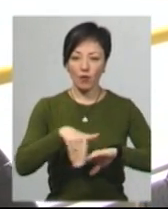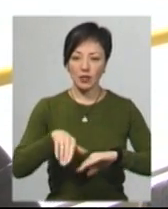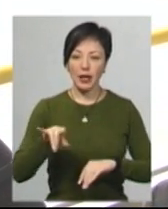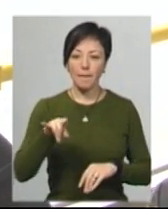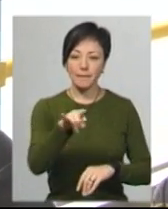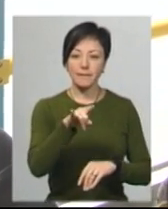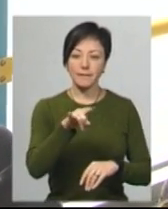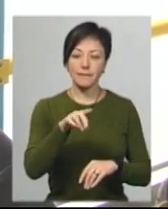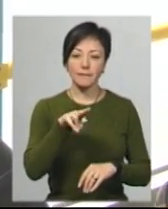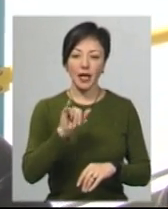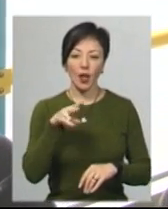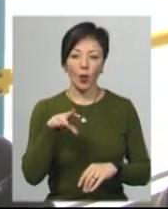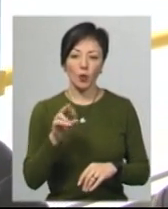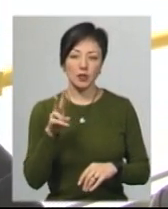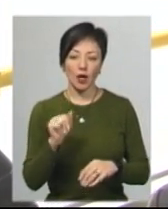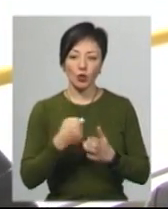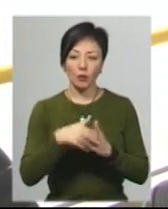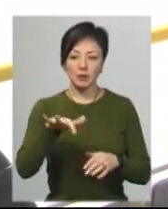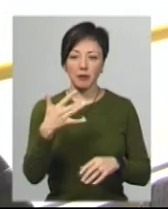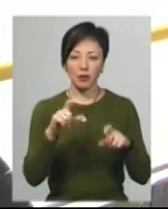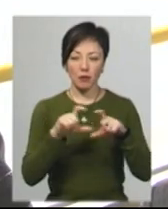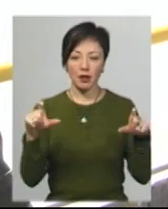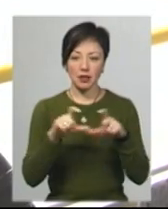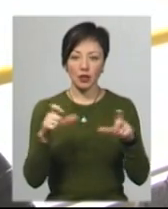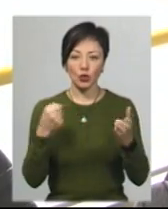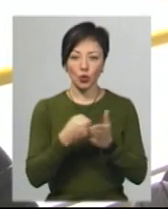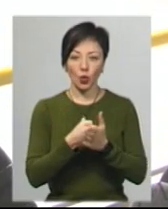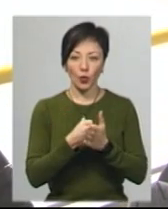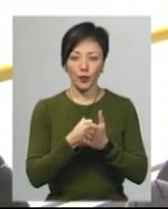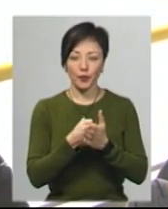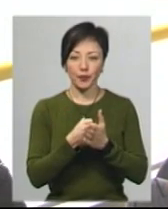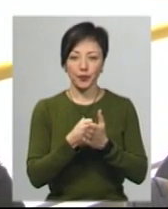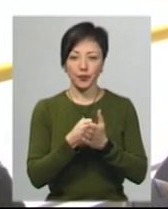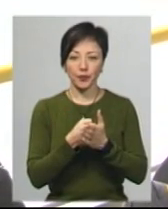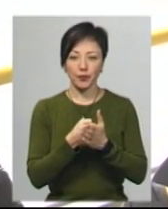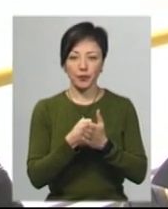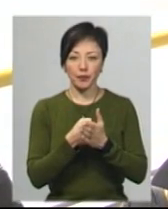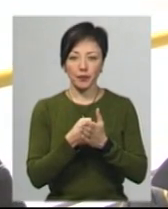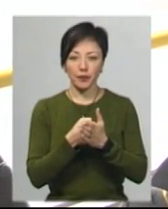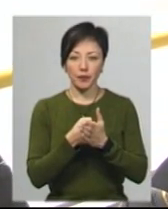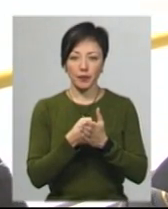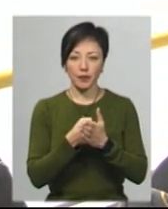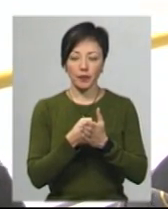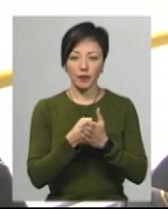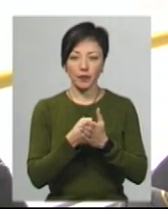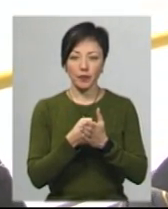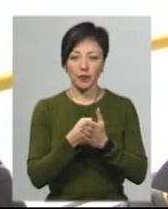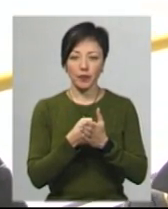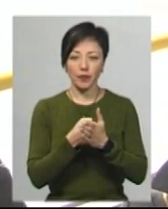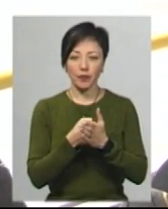І аж до 55-го магазина, аж туди по